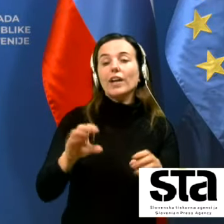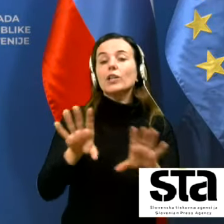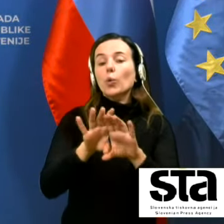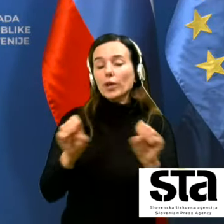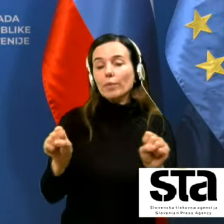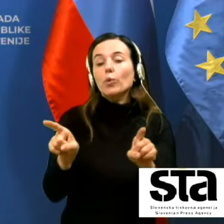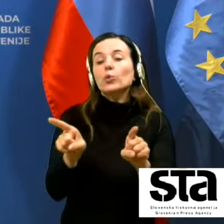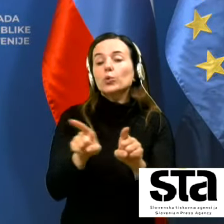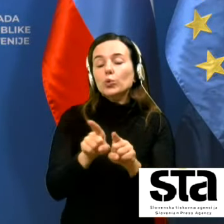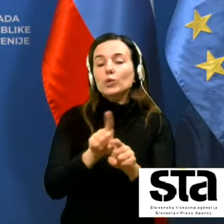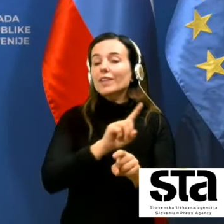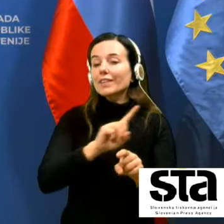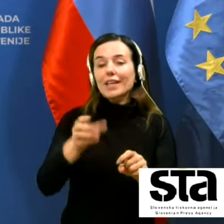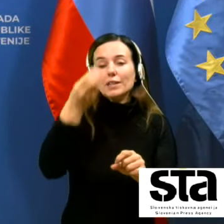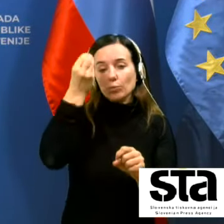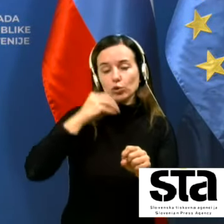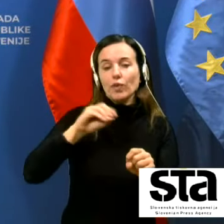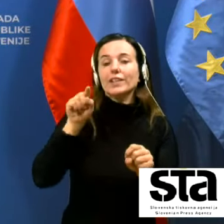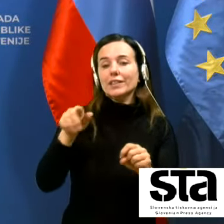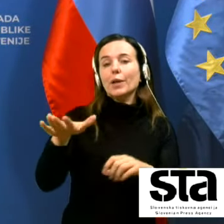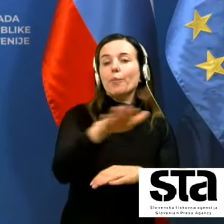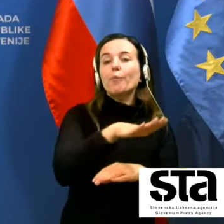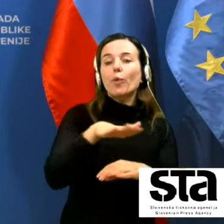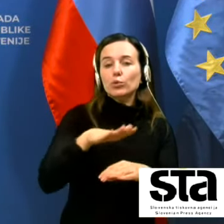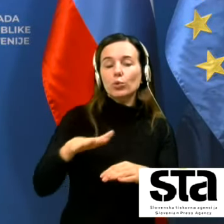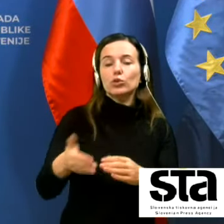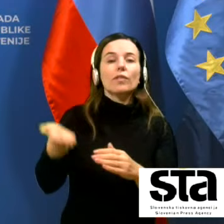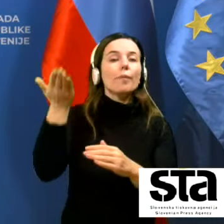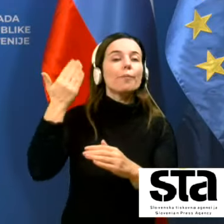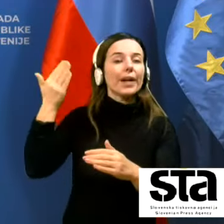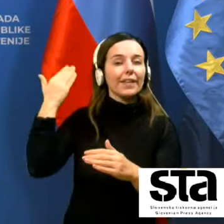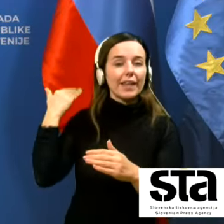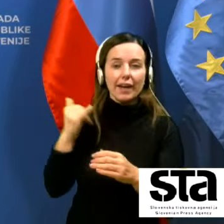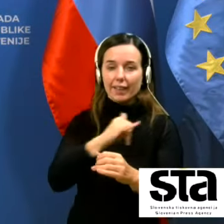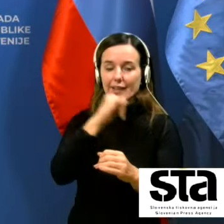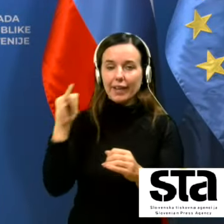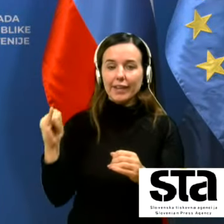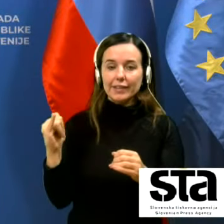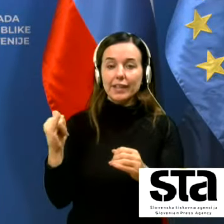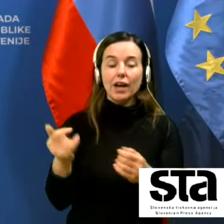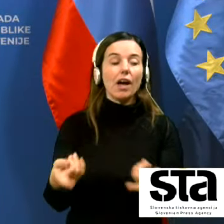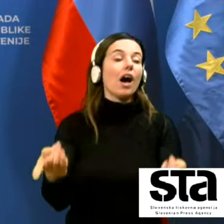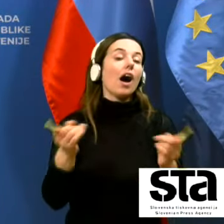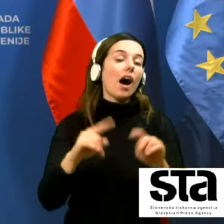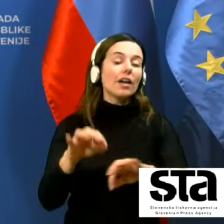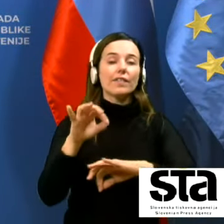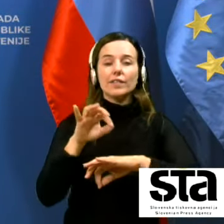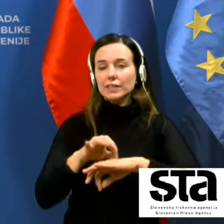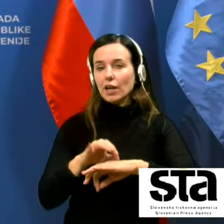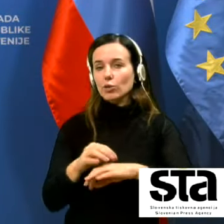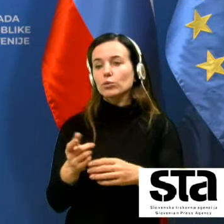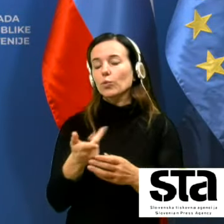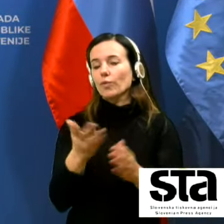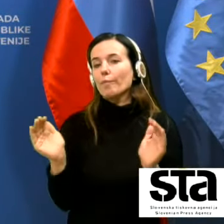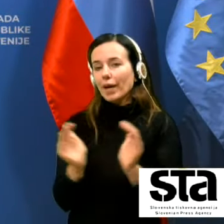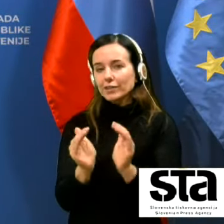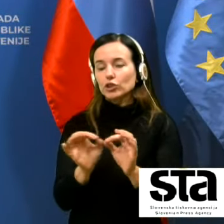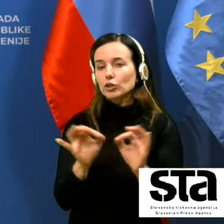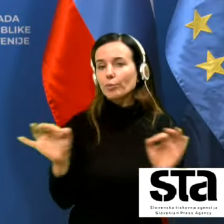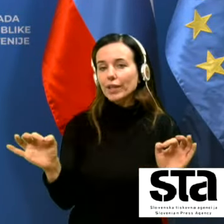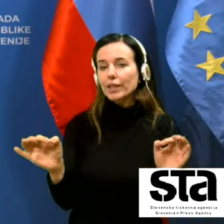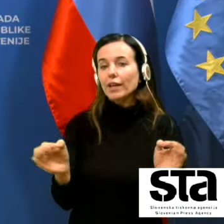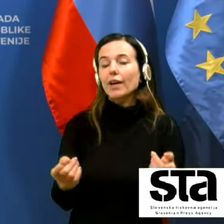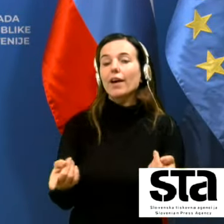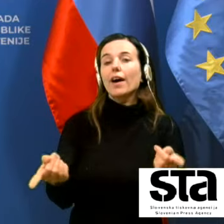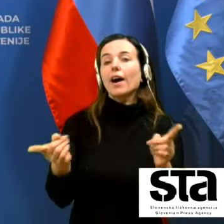tudi ceno neupoštevanja teh področij v vseh preteklih letih pa nej bo to zdravstvo v nekoliko manjši meri